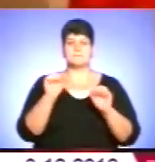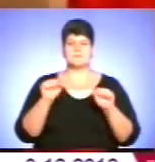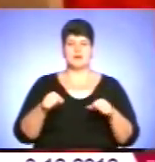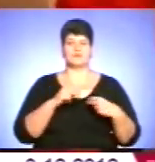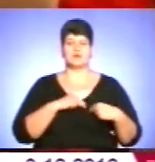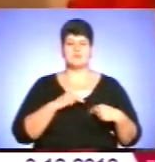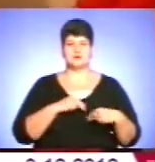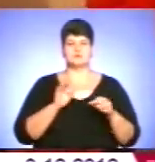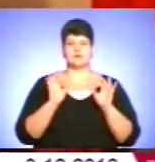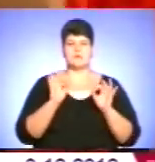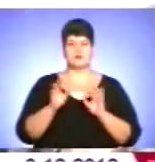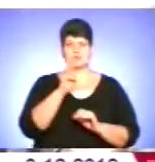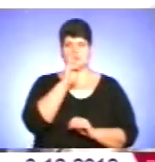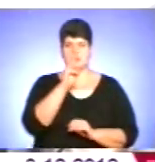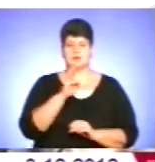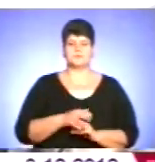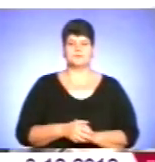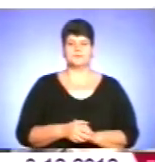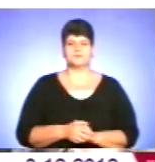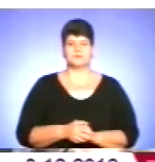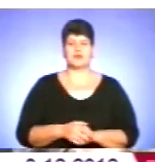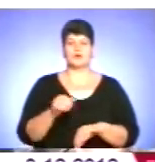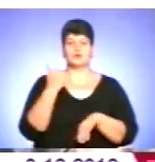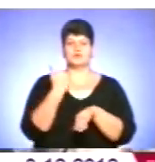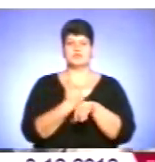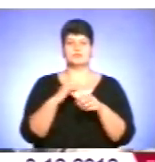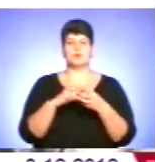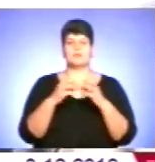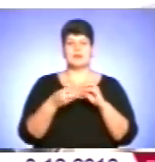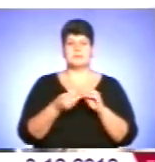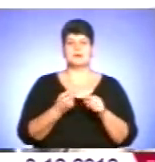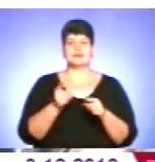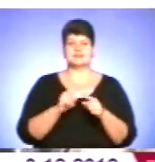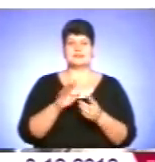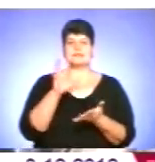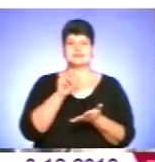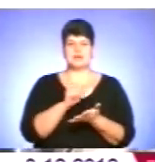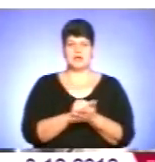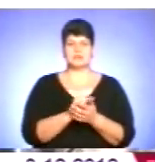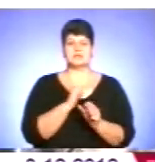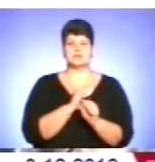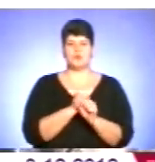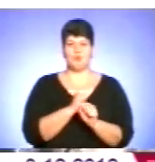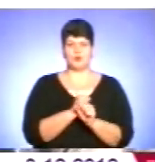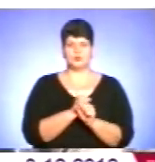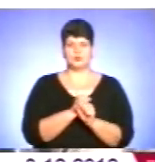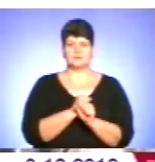і гідну заробітну плату. Найголовніші проблеми – це занятість роботою.